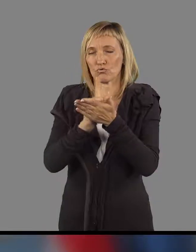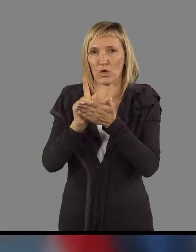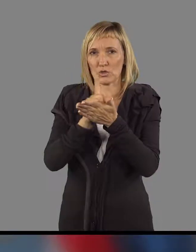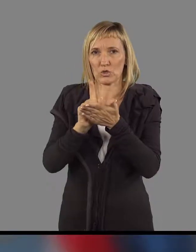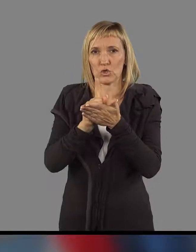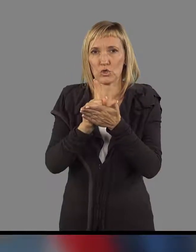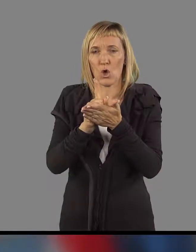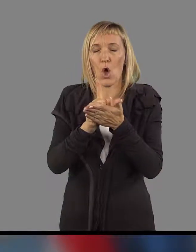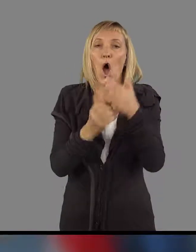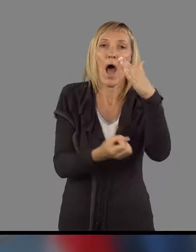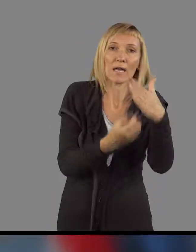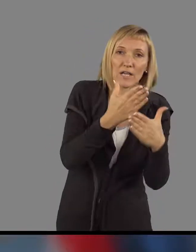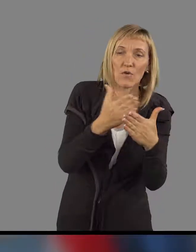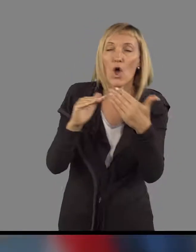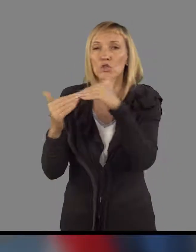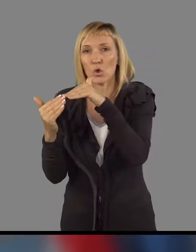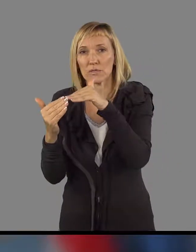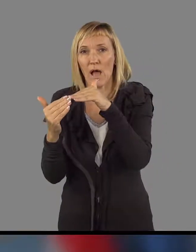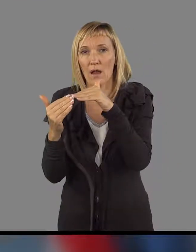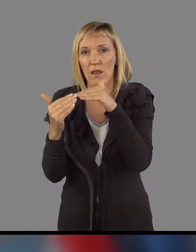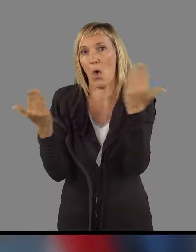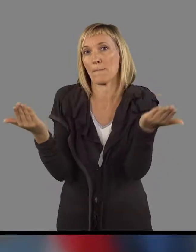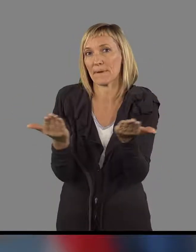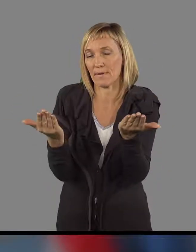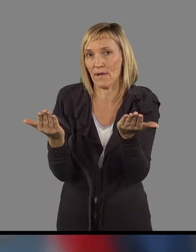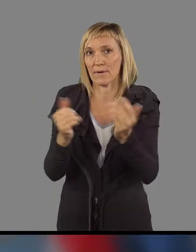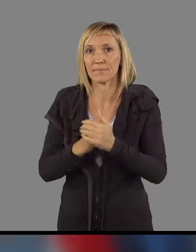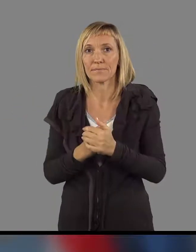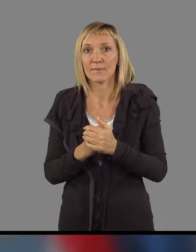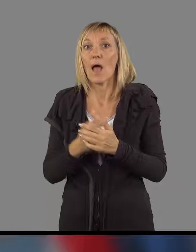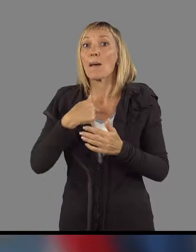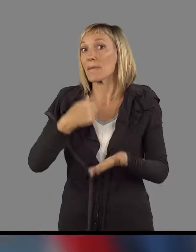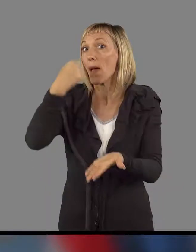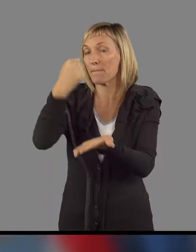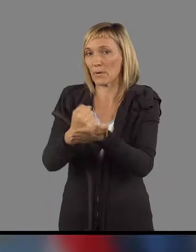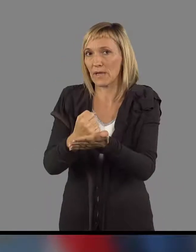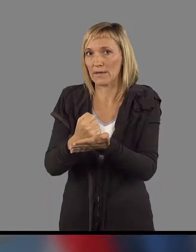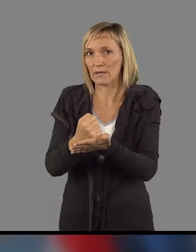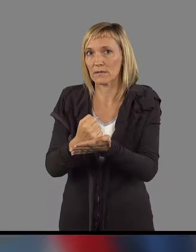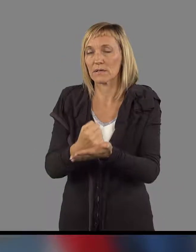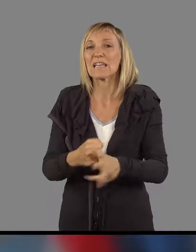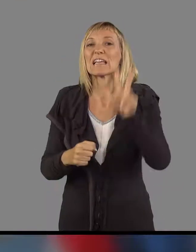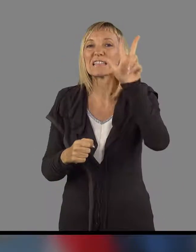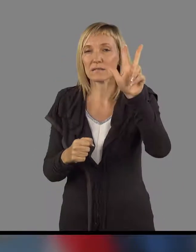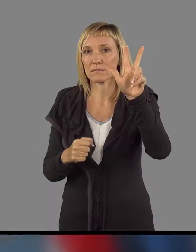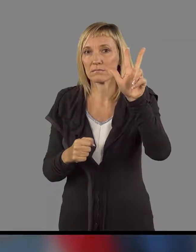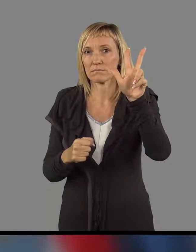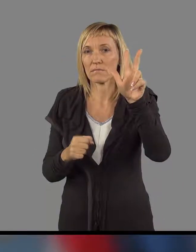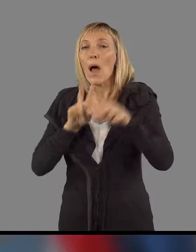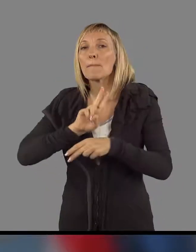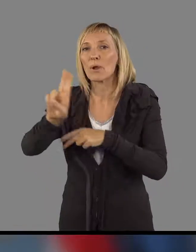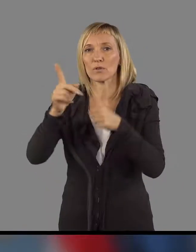in socijalno naravnana. Dali smo podarek, to so bile tri prioritete,